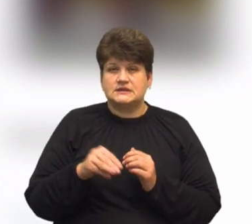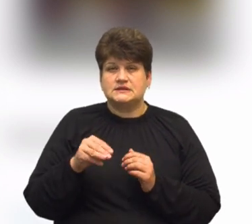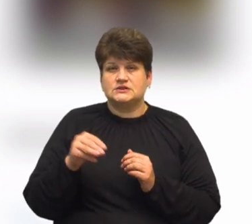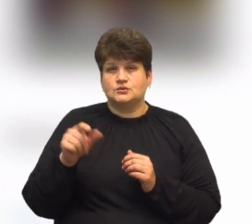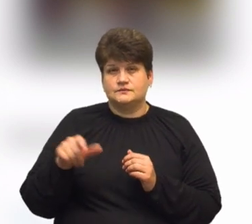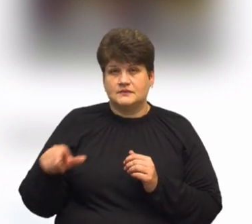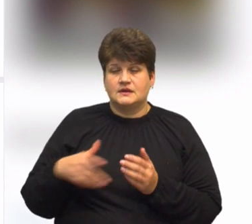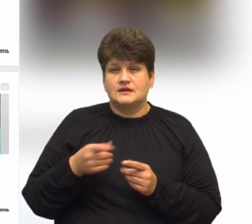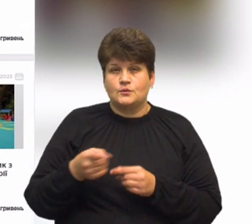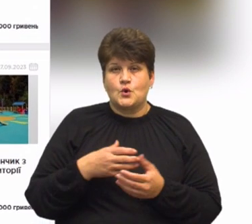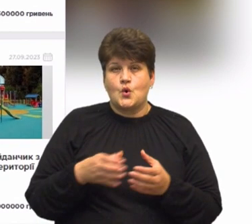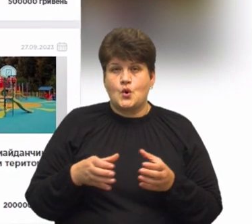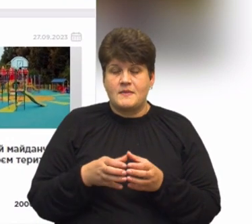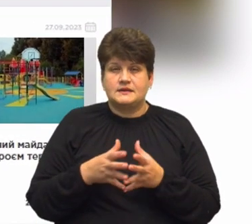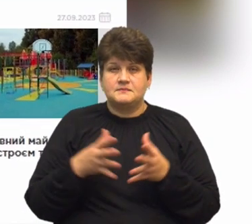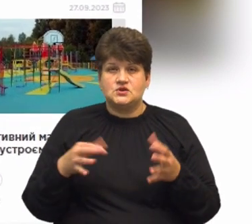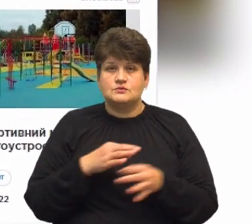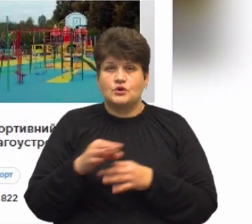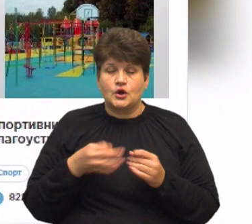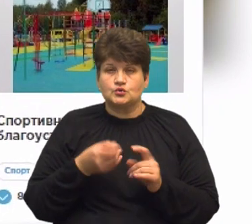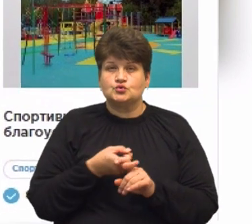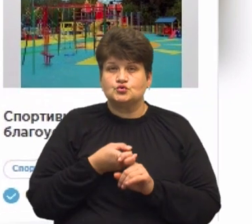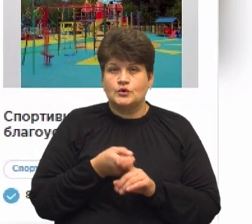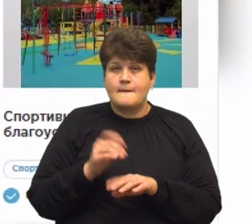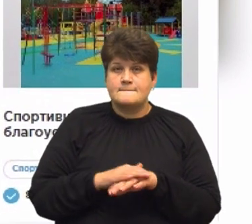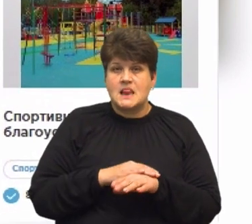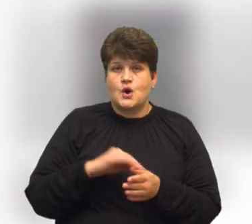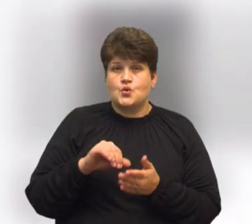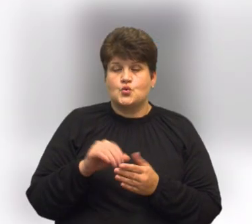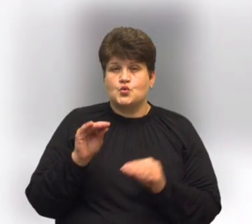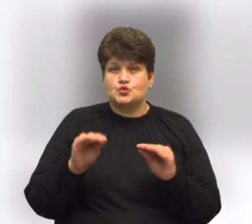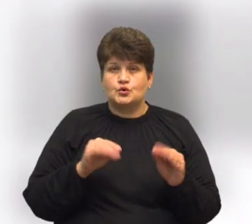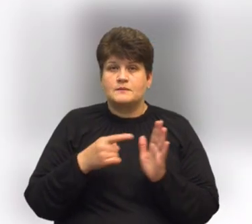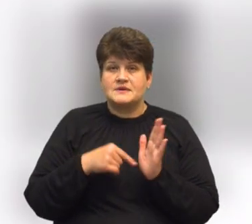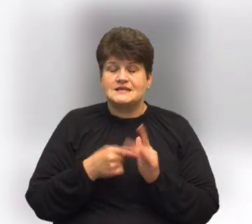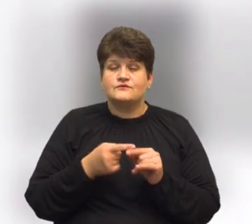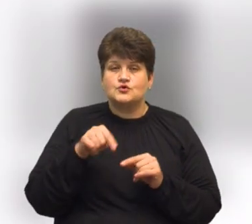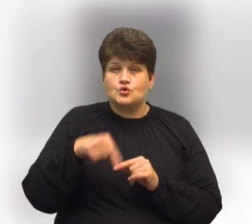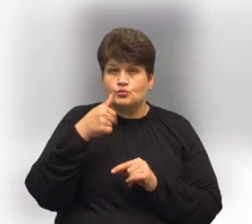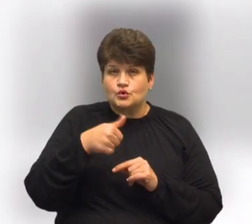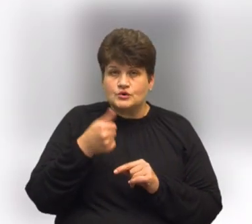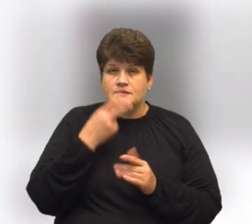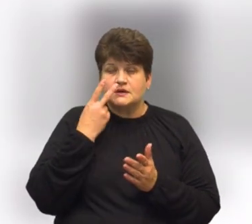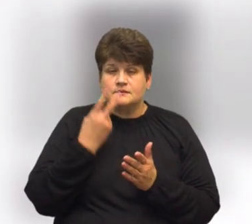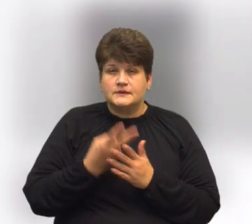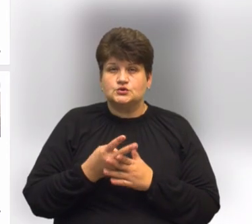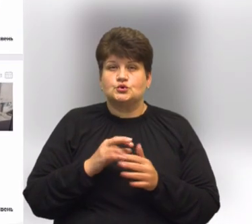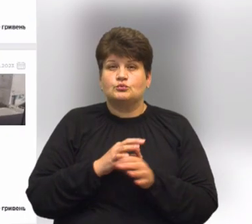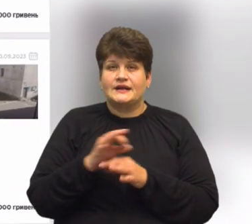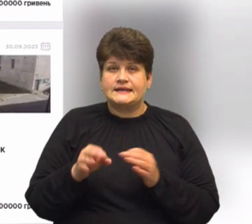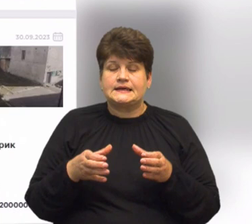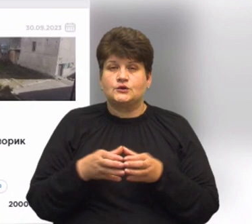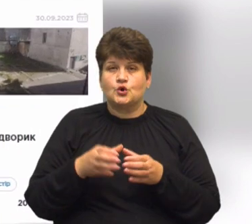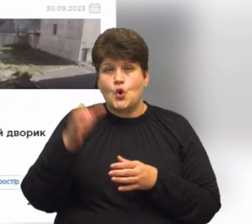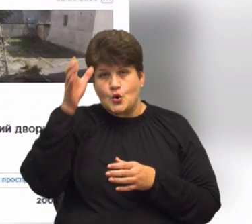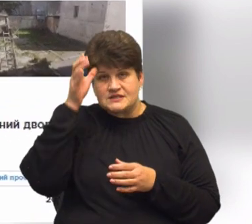громади. Більшість проєктів, каже, стосуються благоустрою міста. Цьогорічним положенням про громадський бюджет передбачено, що проєкти категорії освіта